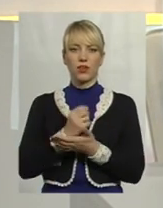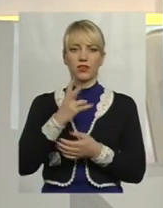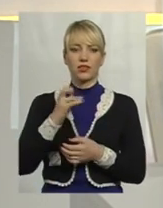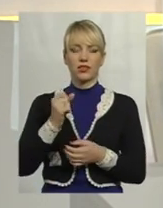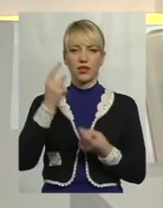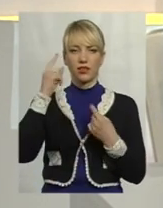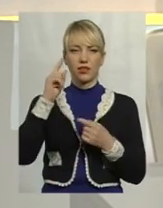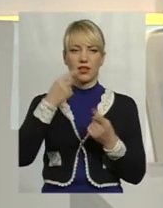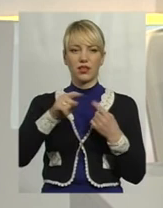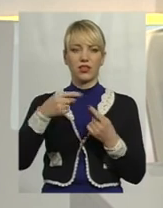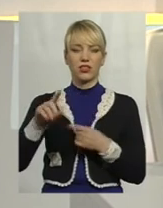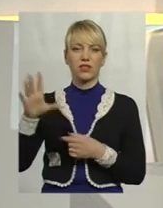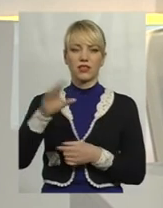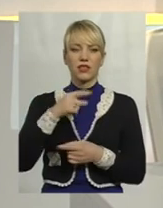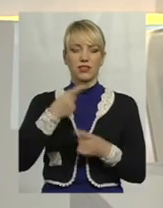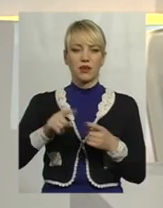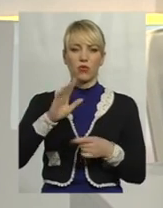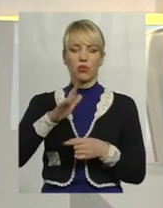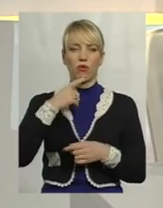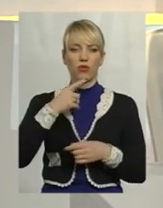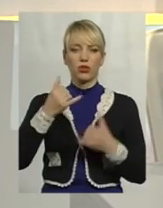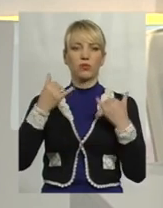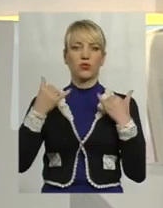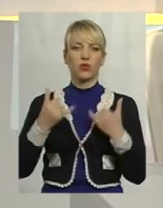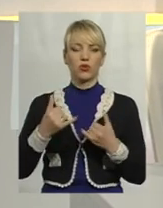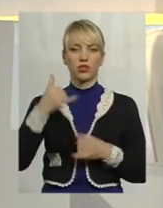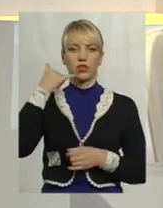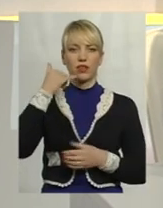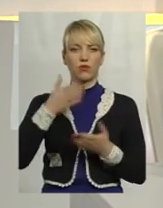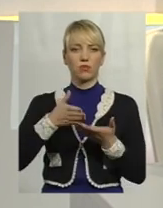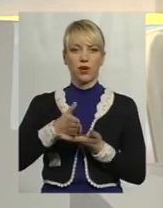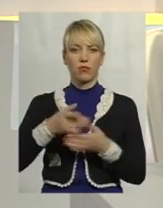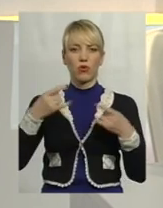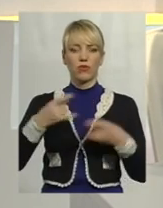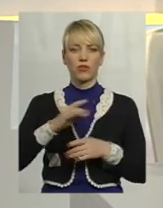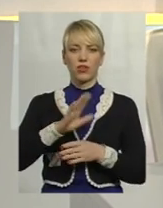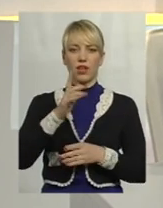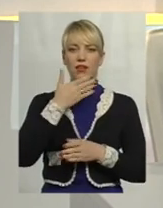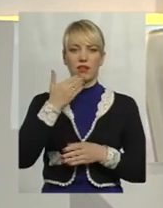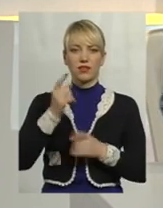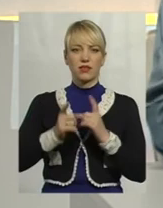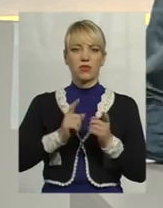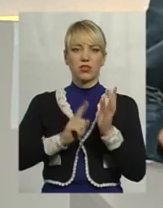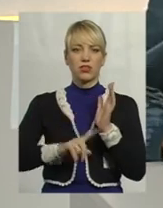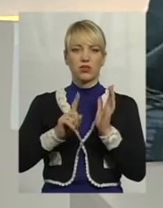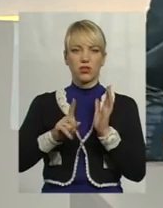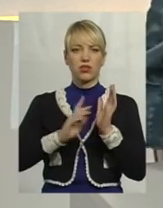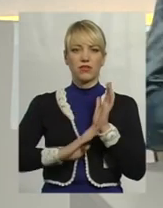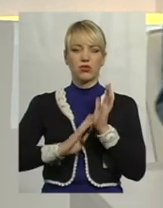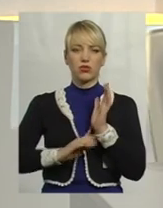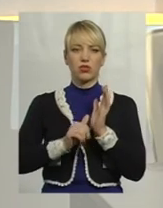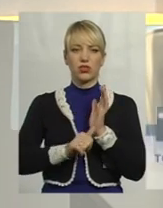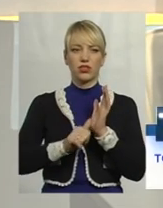ідеях інших. Про це все говоритимемо сьогодні. Телефон прямого ефіру «Незмінний» 61 9060.